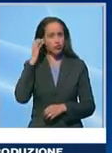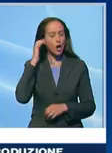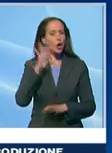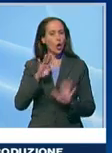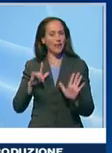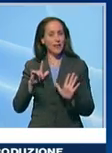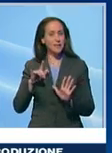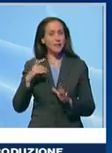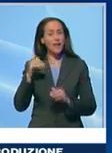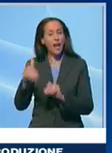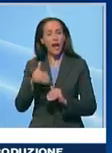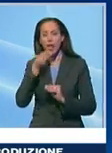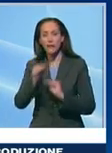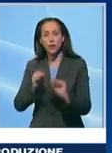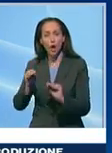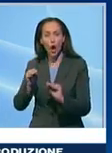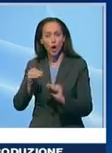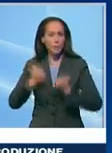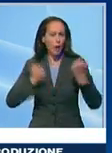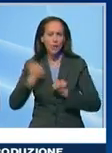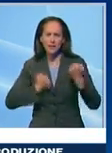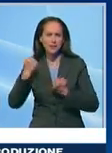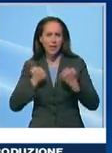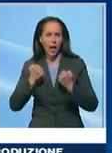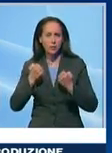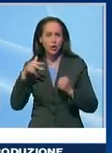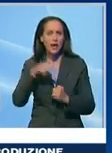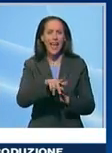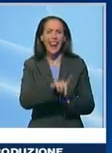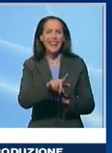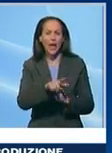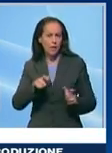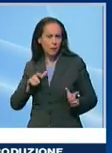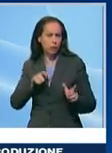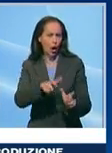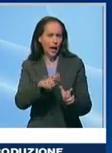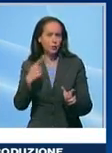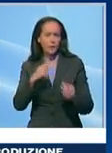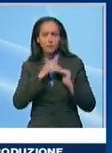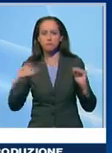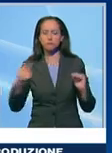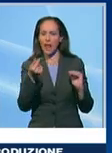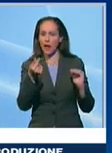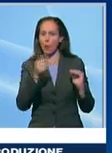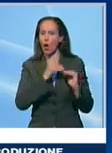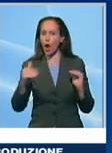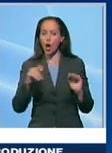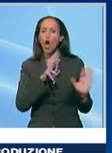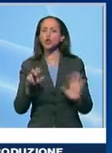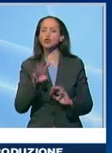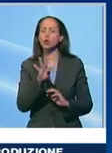quando gli allevatori per la prima volta hanno protestato, hanno blindato l'inate Con il regime delle quote latte, il prezzo medio del latte partiva da